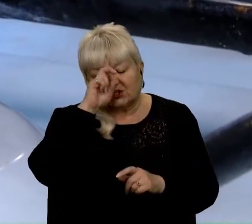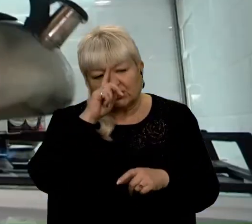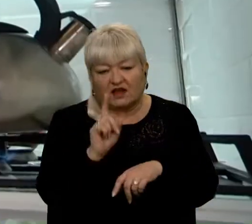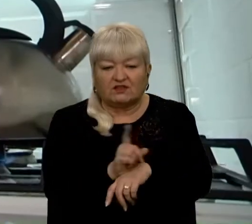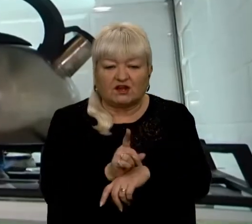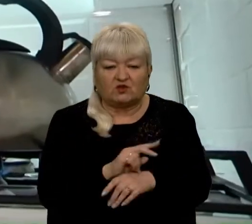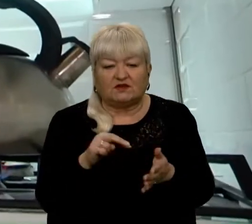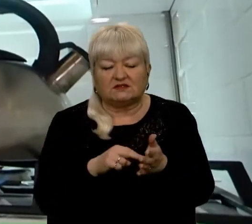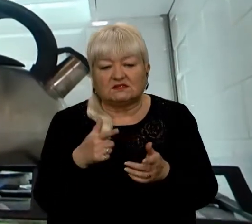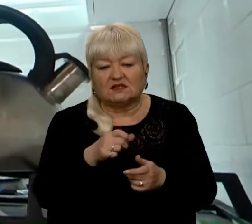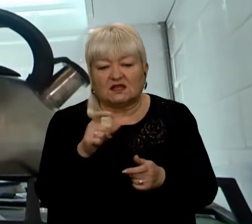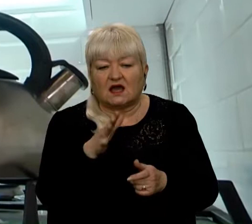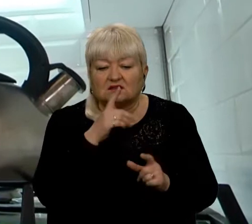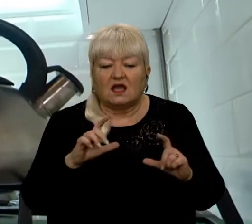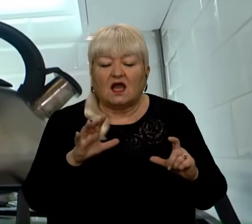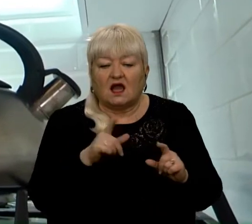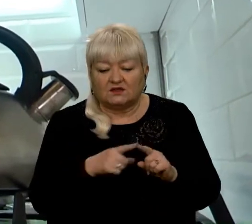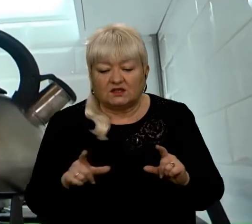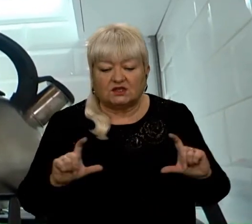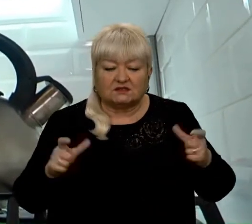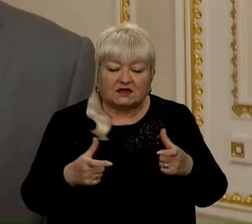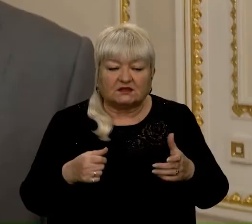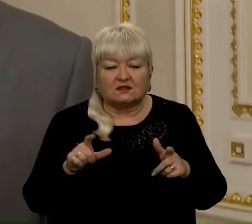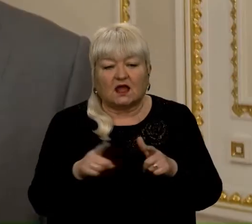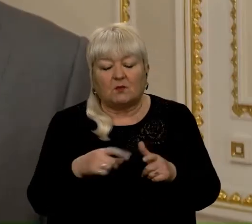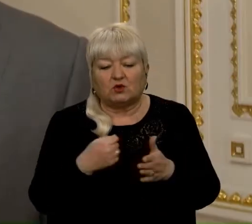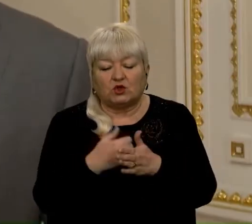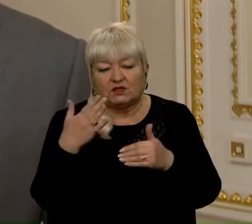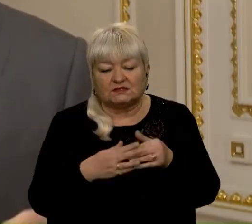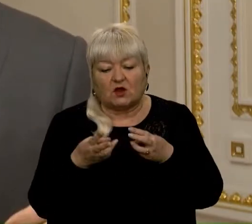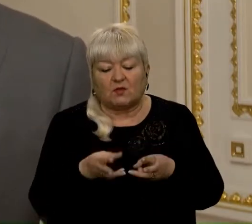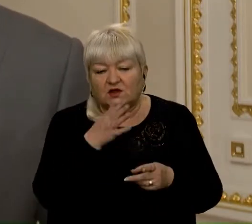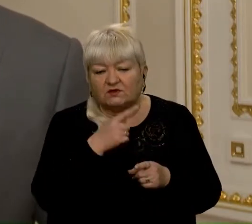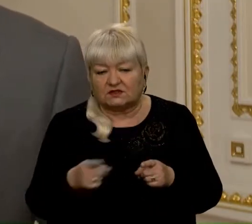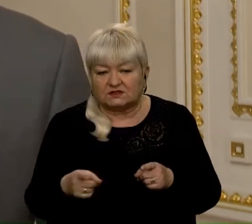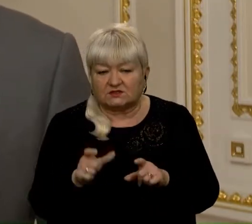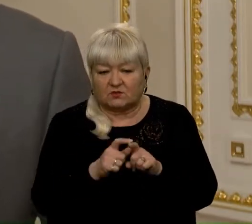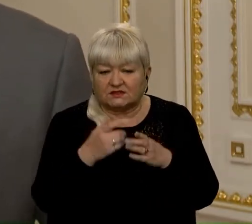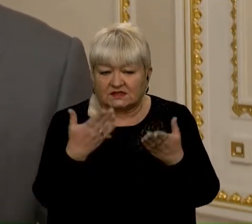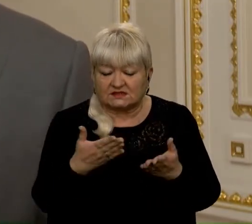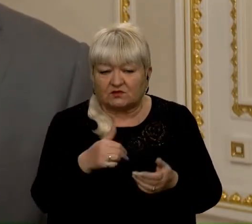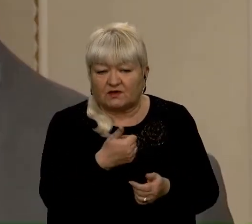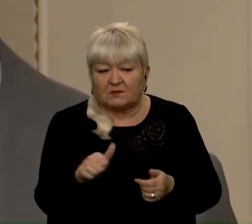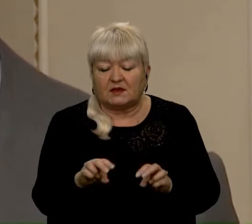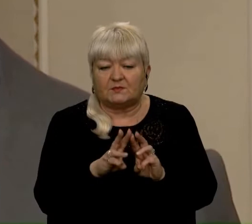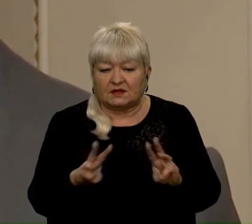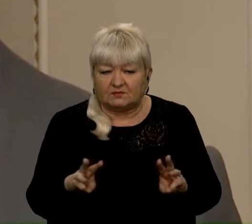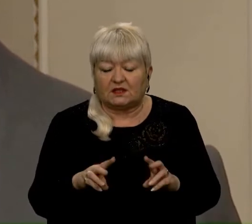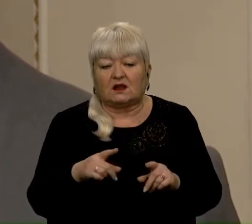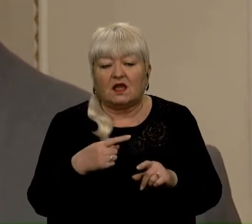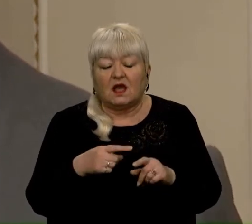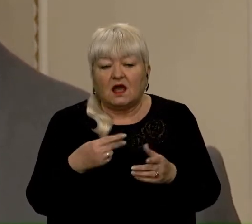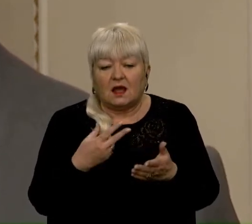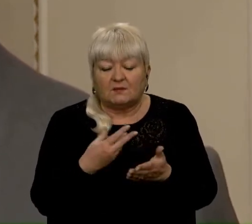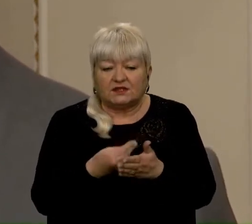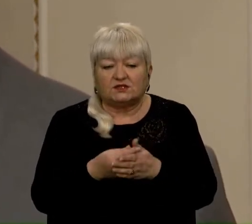карантинних обмежень або ж до кінця опалювального сезону. За словами прем'єра, платіжки українців від цього схуднуть на третину.